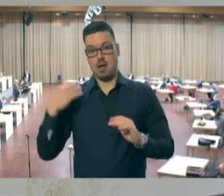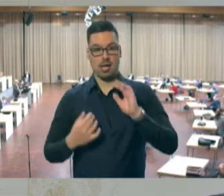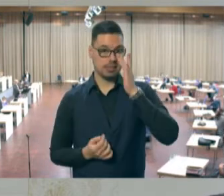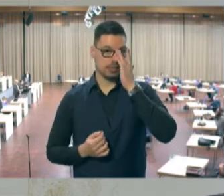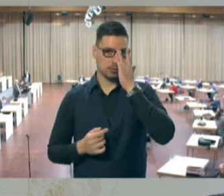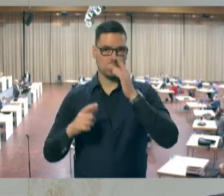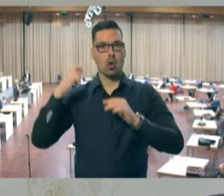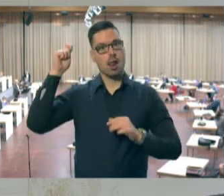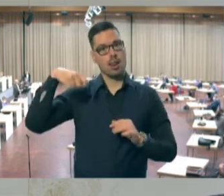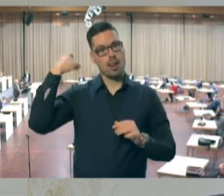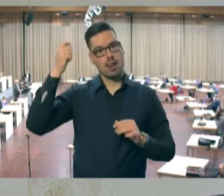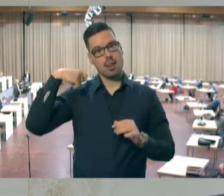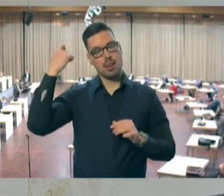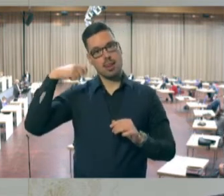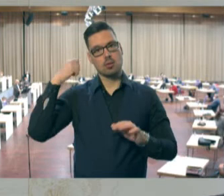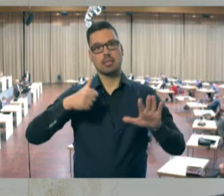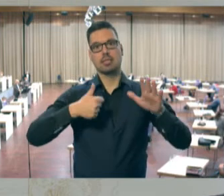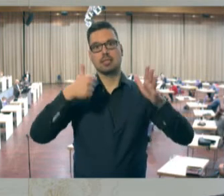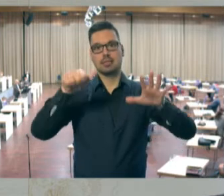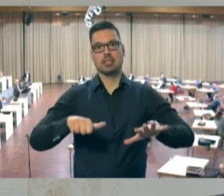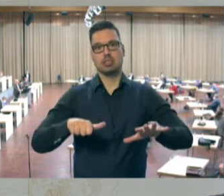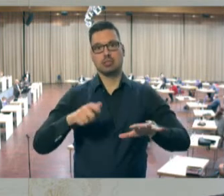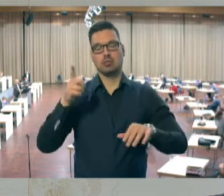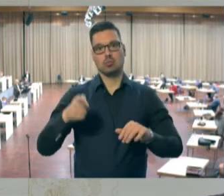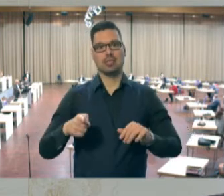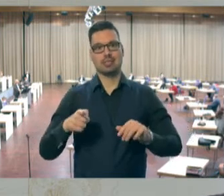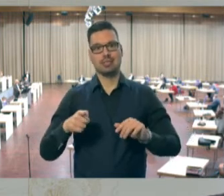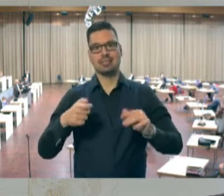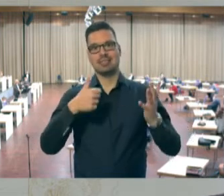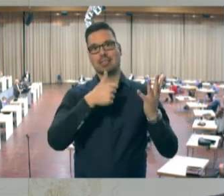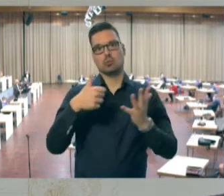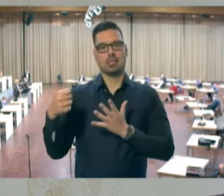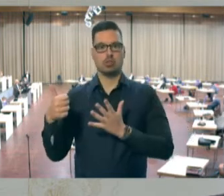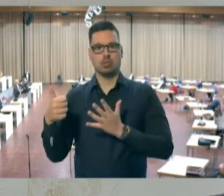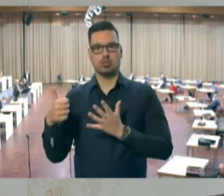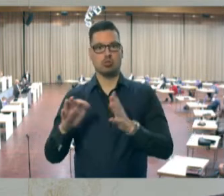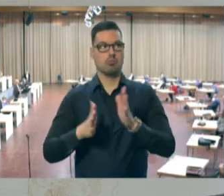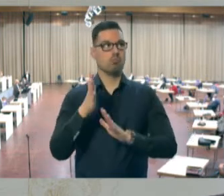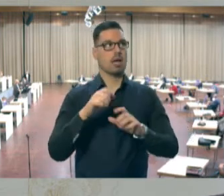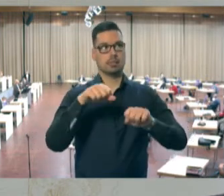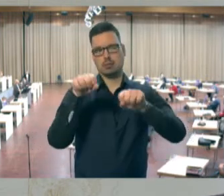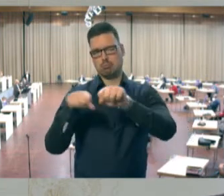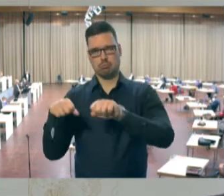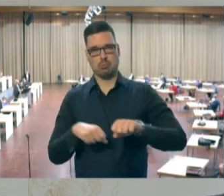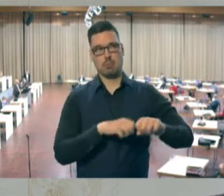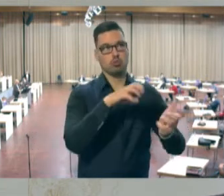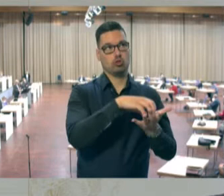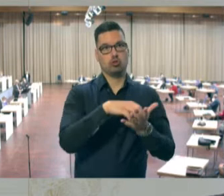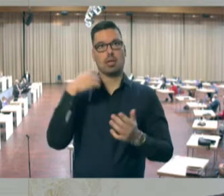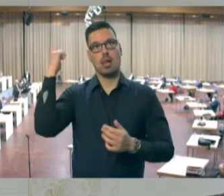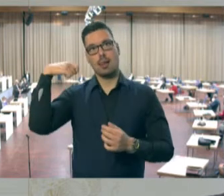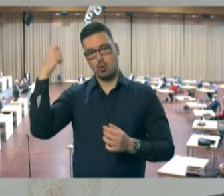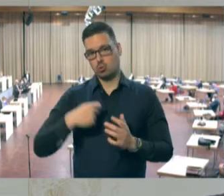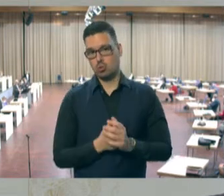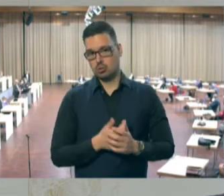dass in London 1666 ein riesiger Brand war, das die ganze Stadt vernichtet hat, und heute noch im Gedächtnis